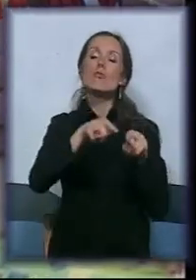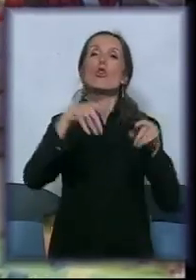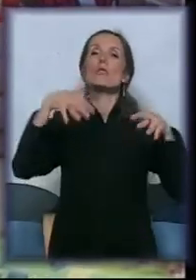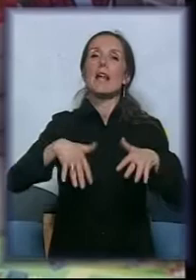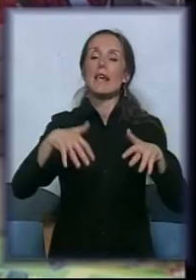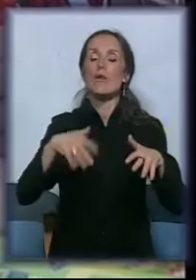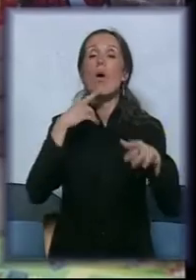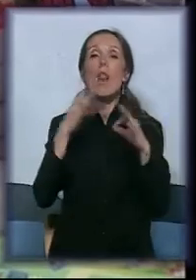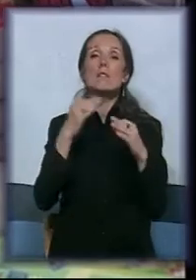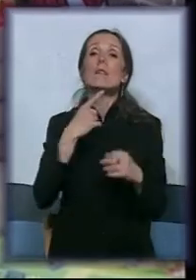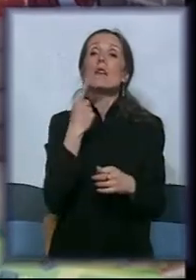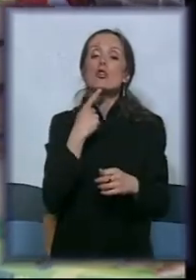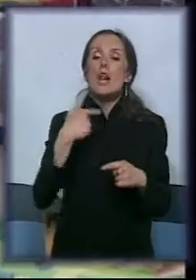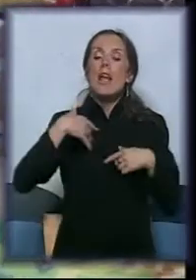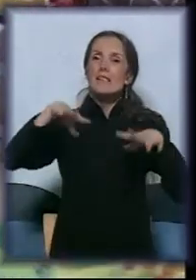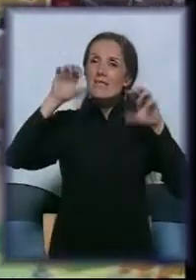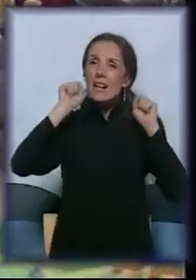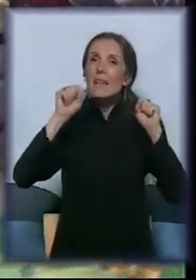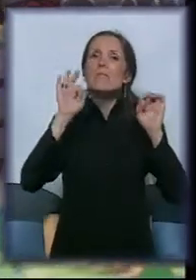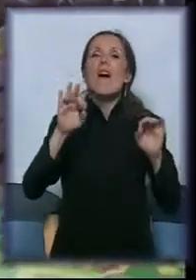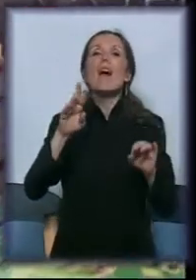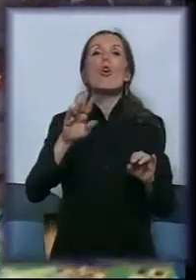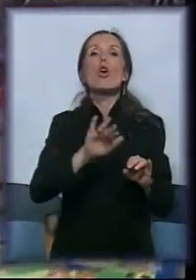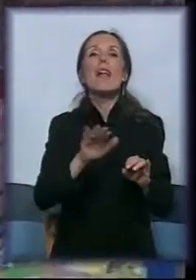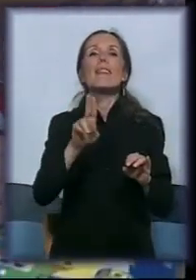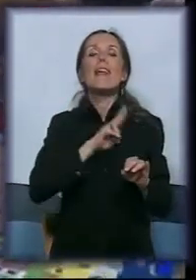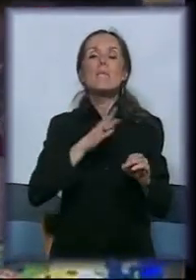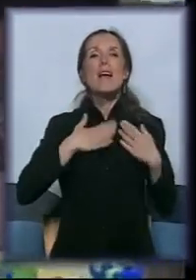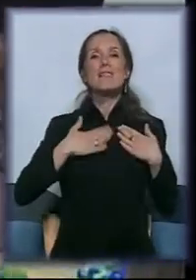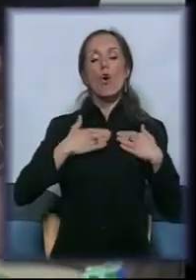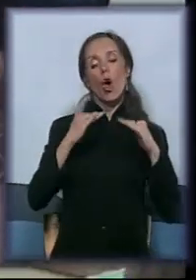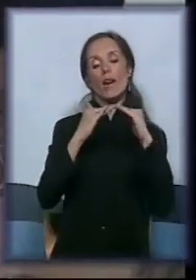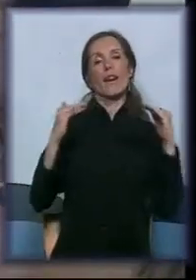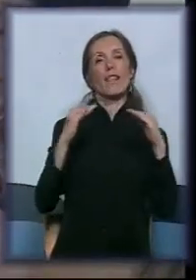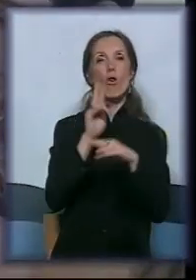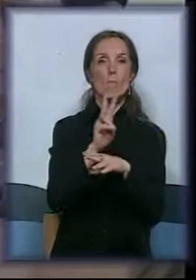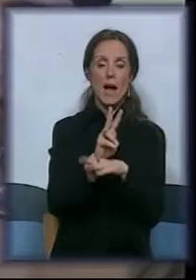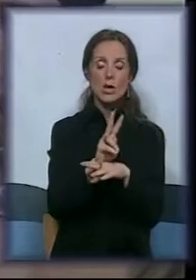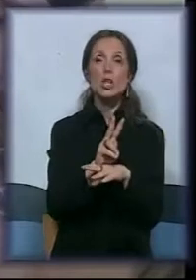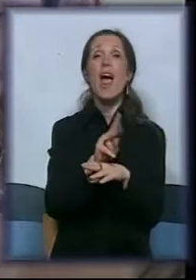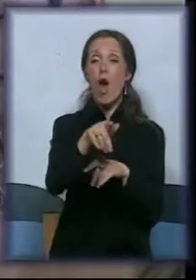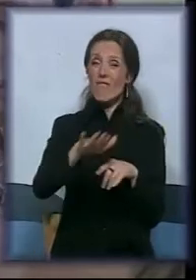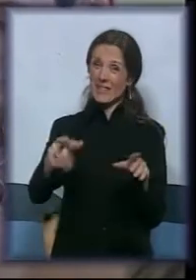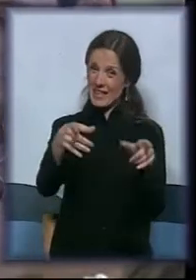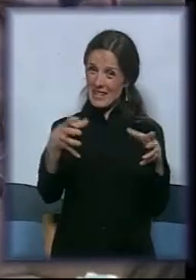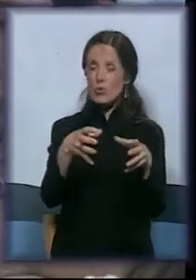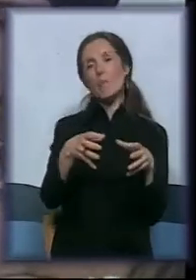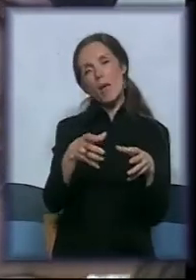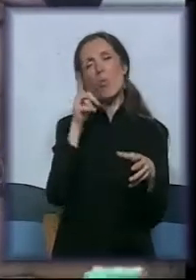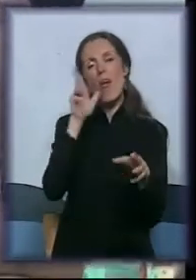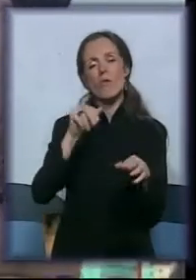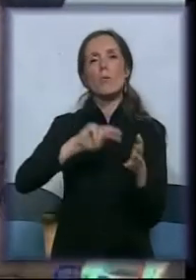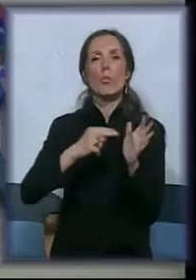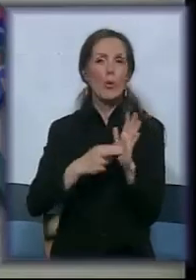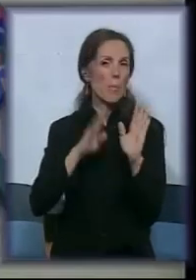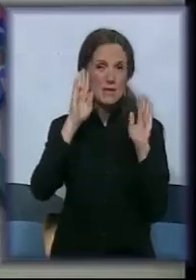ja shvatam da svako dete ima svoj neki nivo pažnje. I ovo deca, naravno, većinom imaju problem pažnje. To je i normalno.